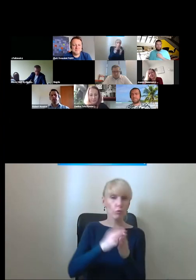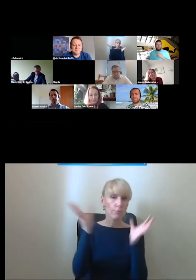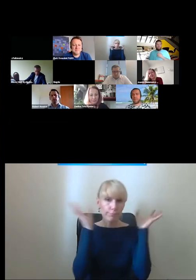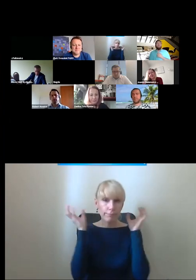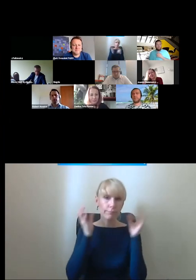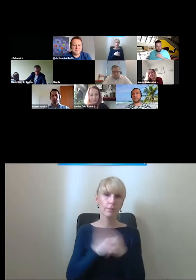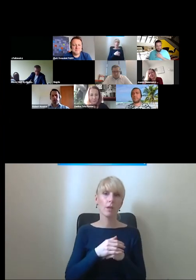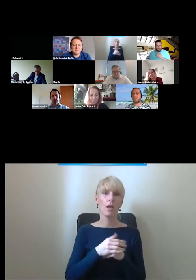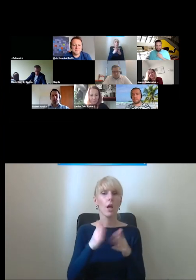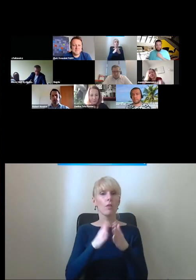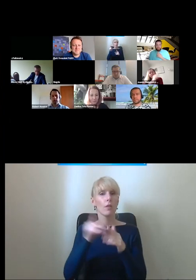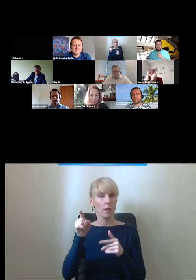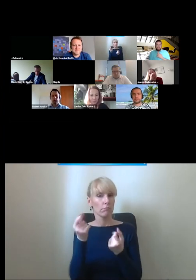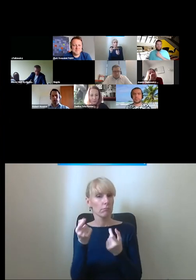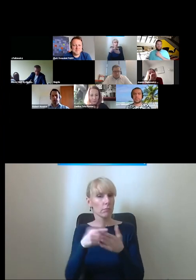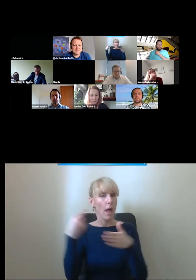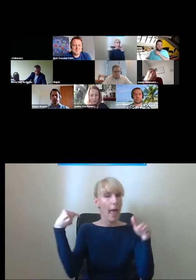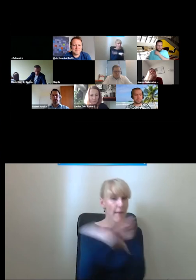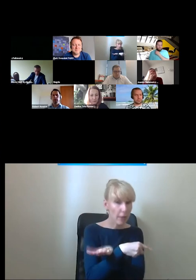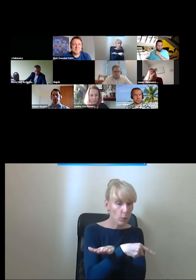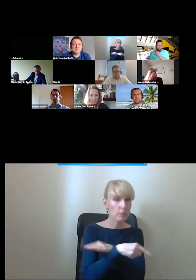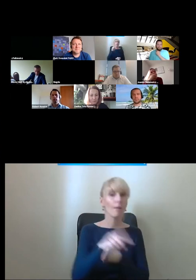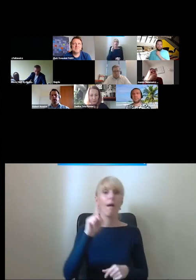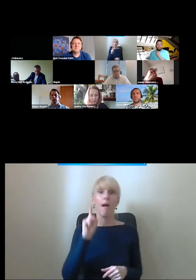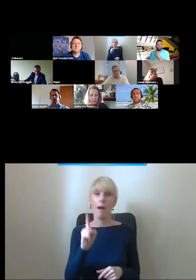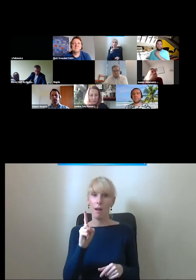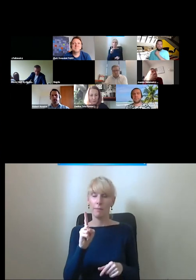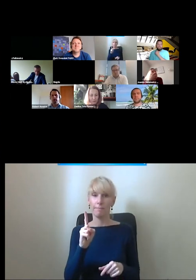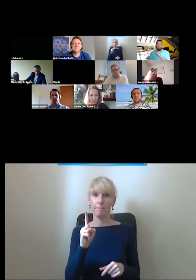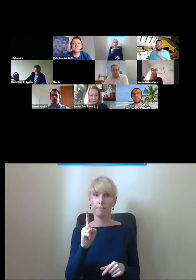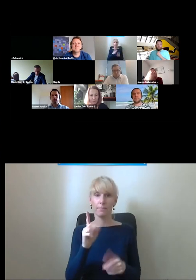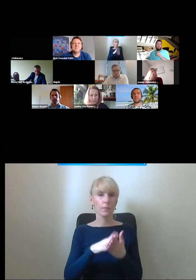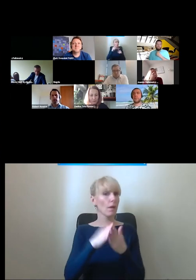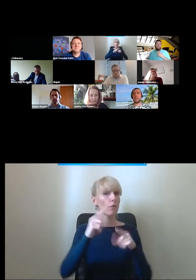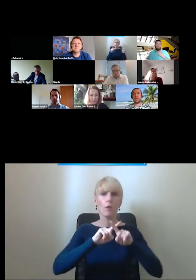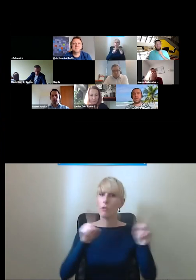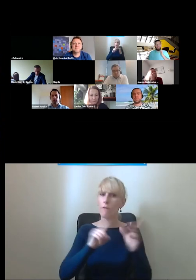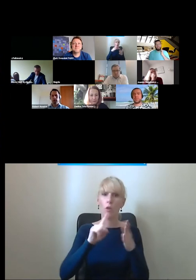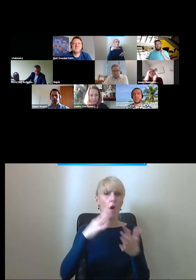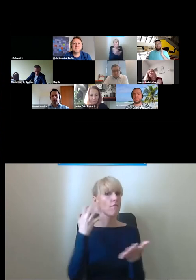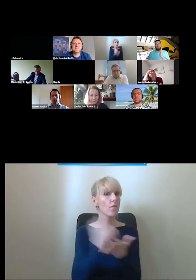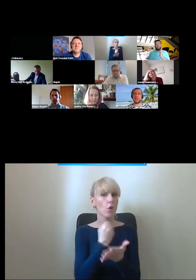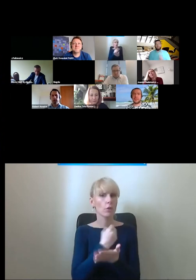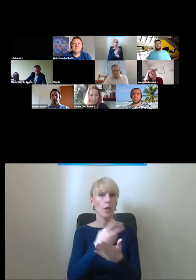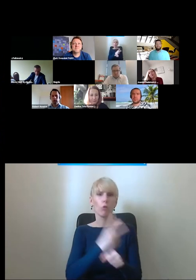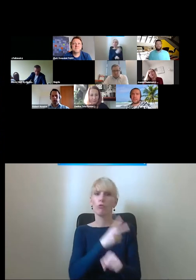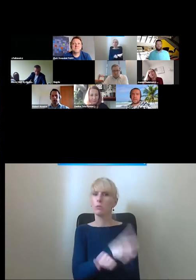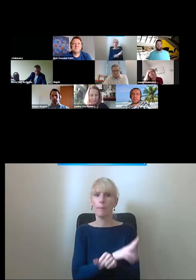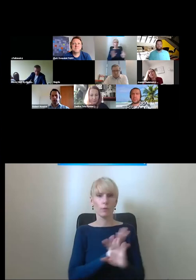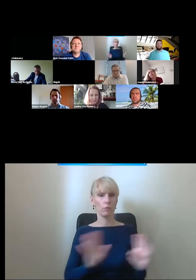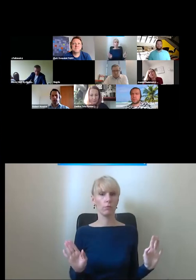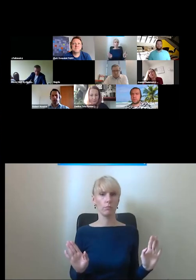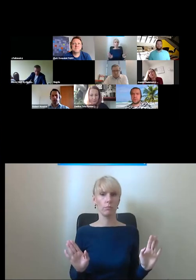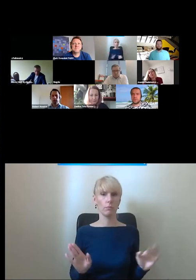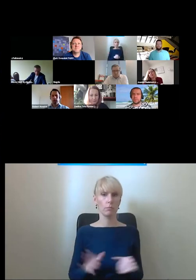tej ewakuacji i tutaj też się z Tobą zgodzę ale pod żadnym pozorem nie wolno tego wykorzystać nie absolutnie to nie jest dostępność taka